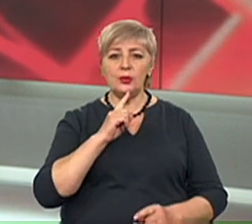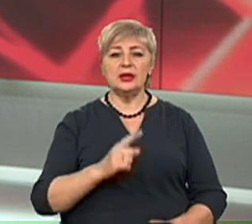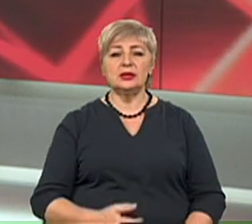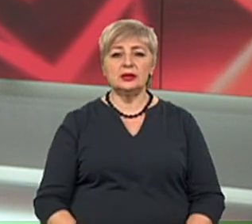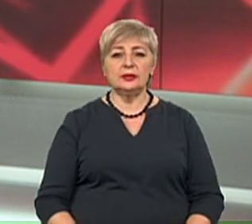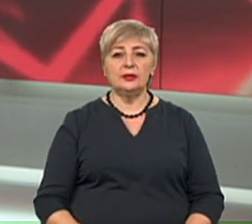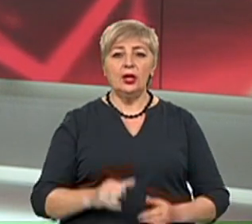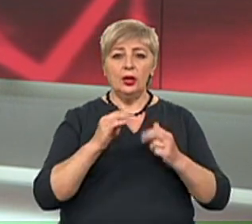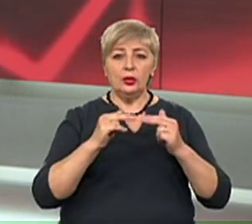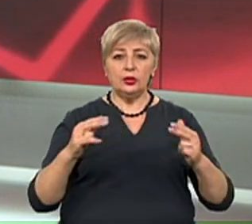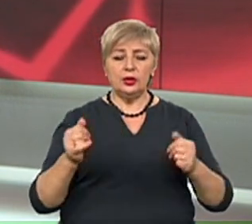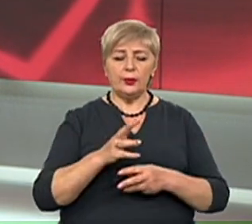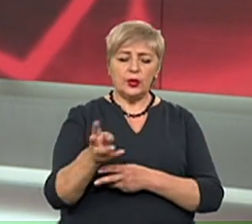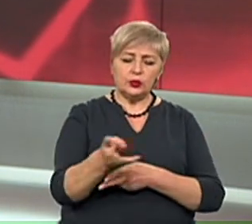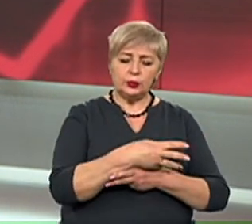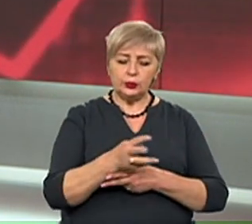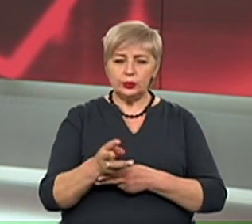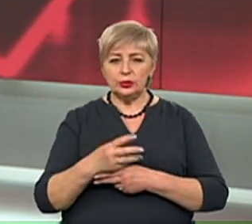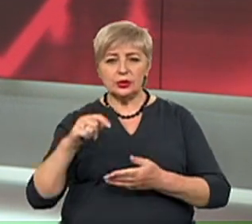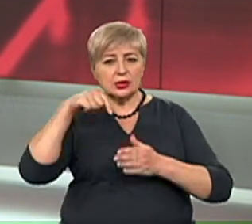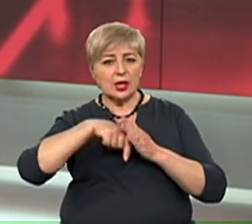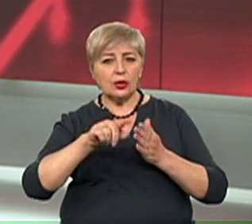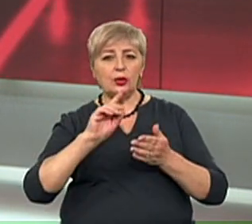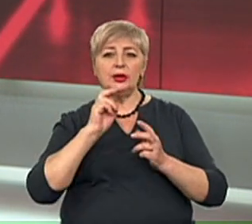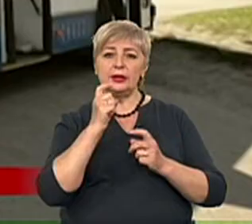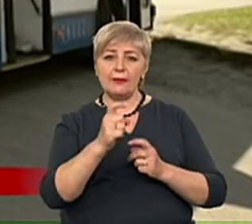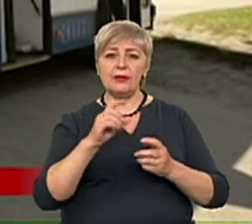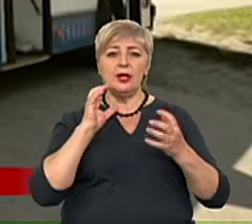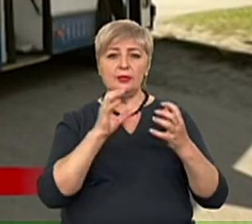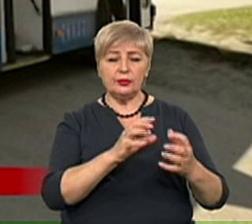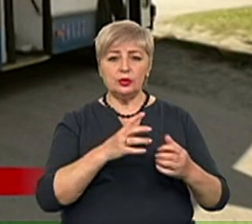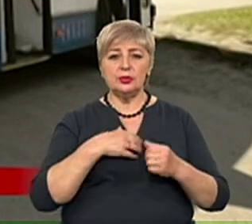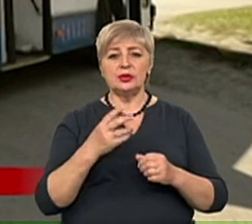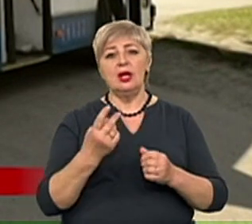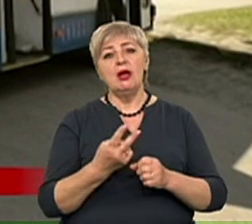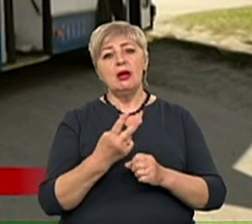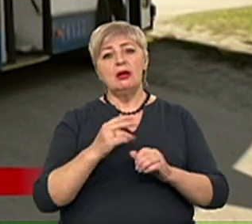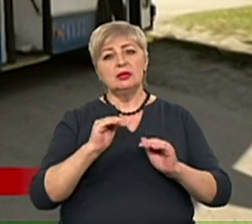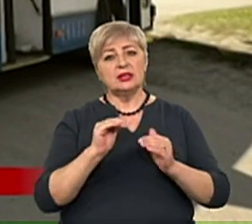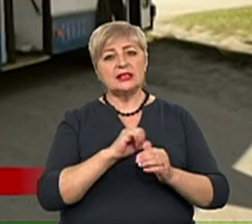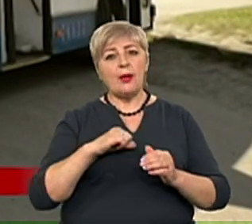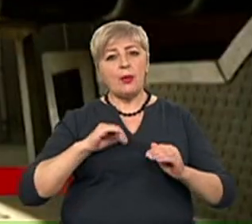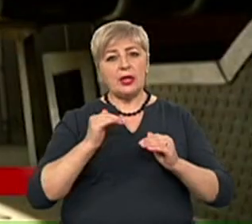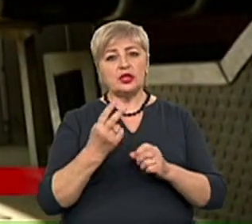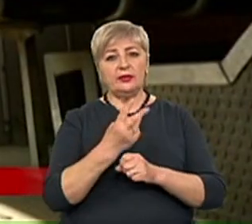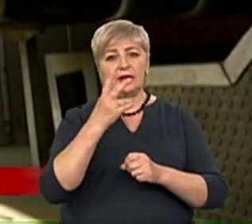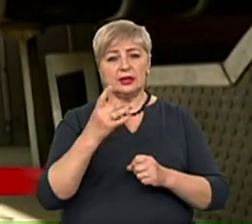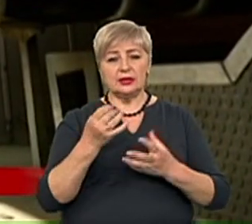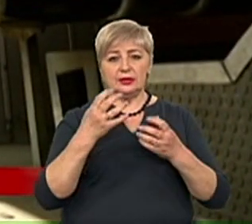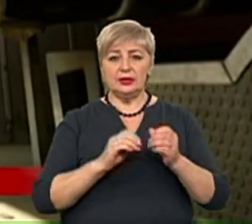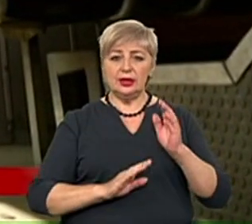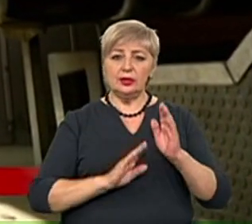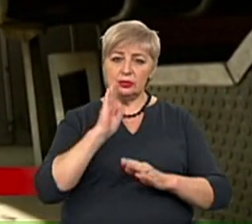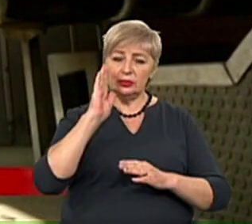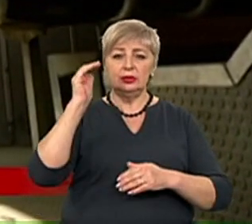У Дніпрі дезінфікують салони трамвай, вівтролейбусів, щонайменше двічі на день перед виїздом на лінію та кінцевих зупинках.